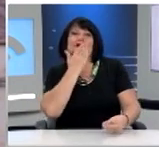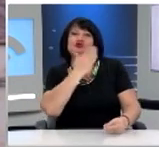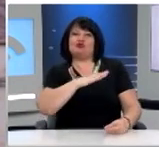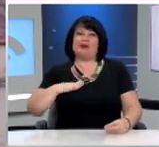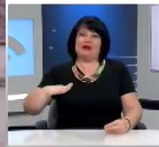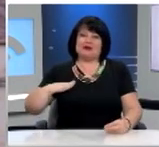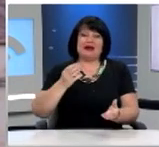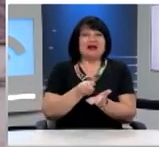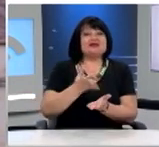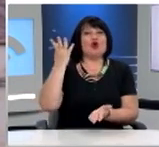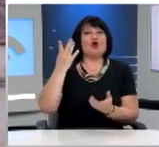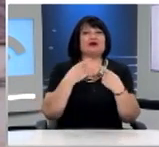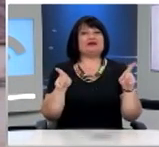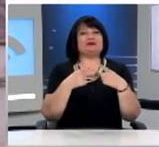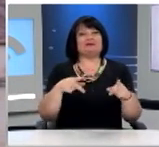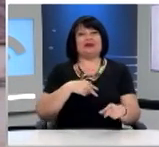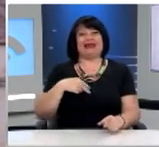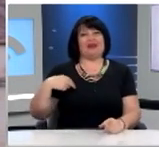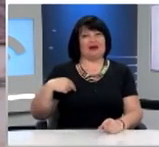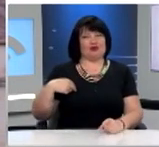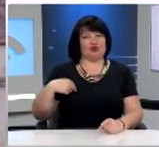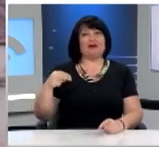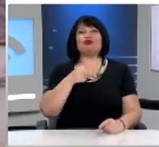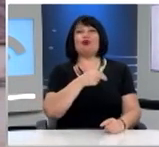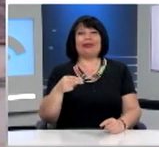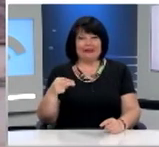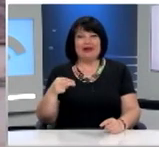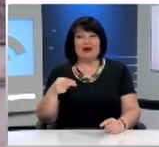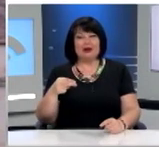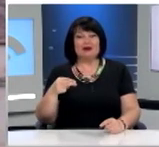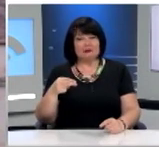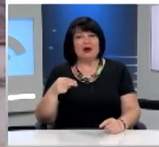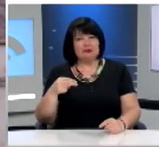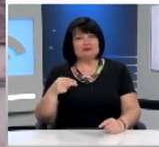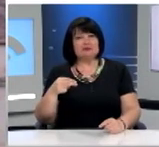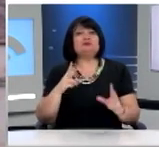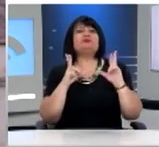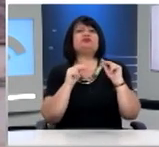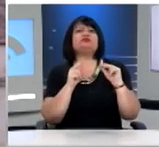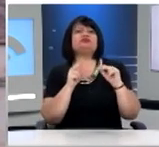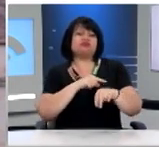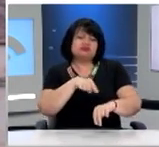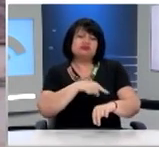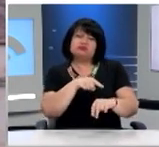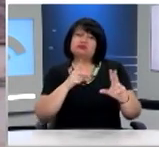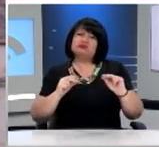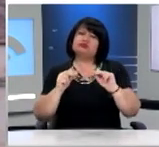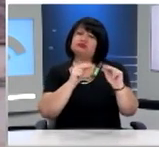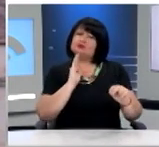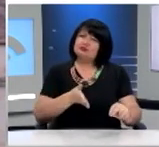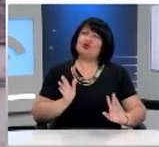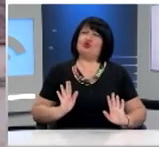αξιολόγηση των εκπαιδευτικών, ξέρετε, είναι ένα θέμα το οποίο σήκωσε και σηκώνει πολύ συζήτηση και